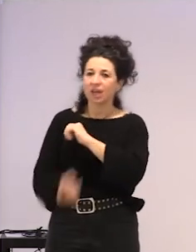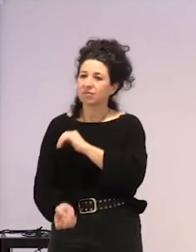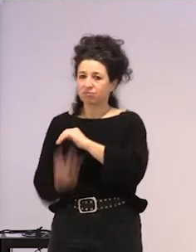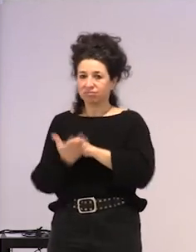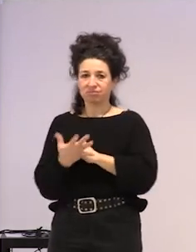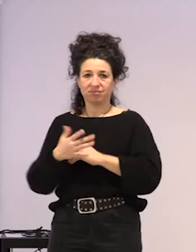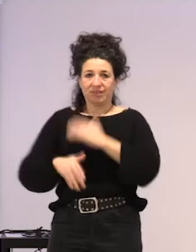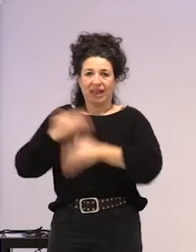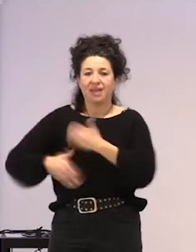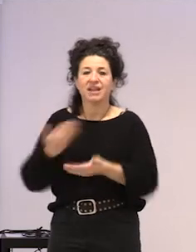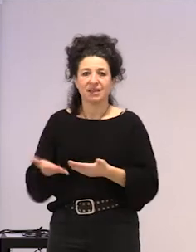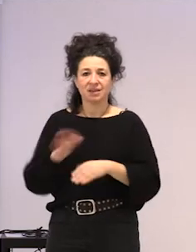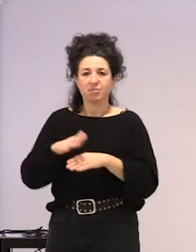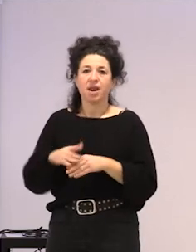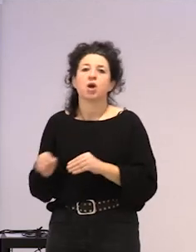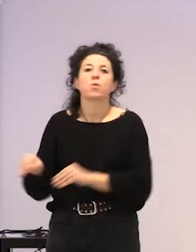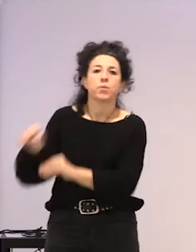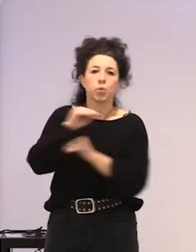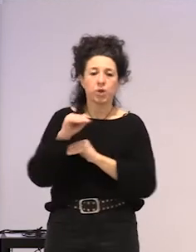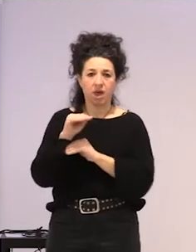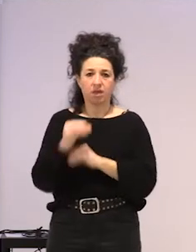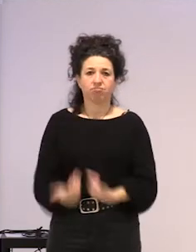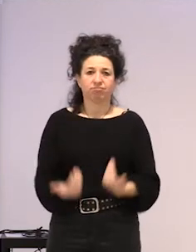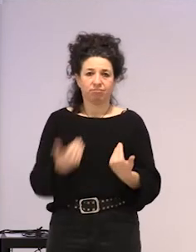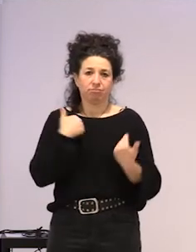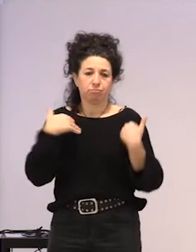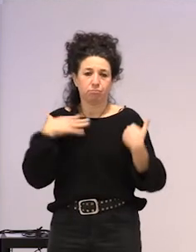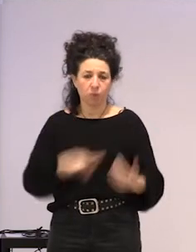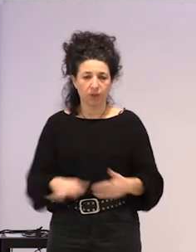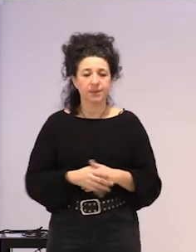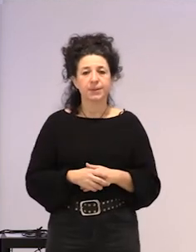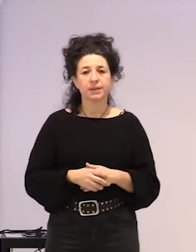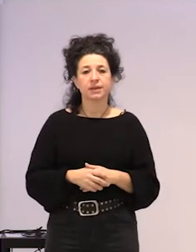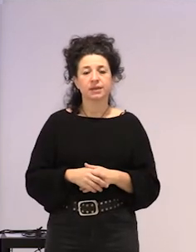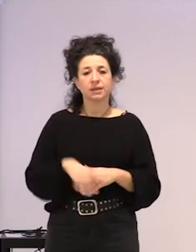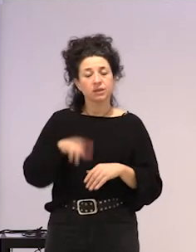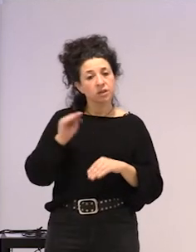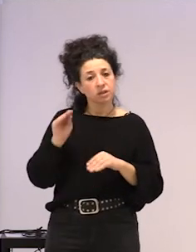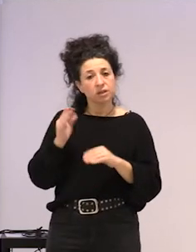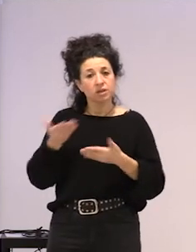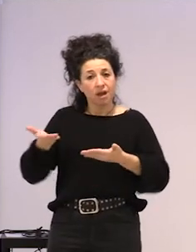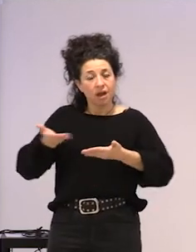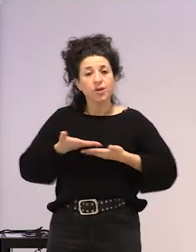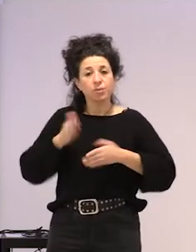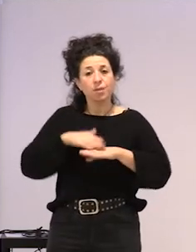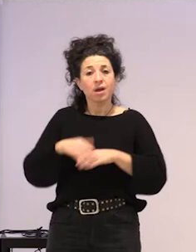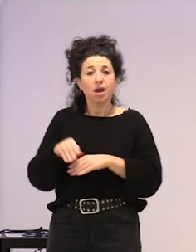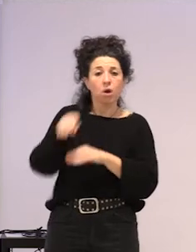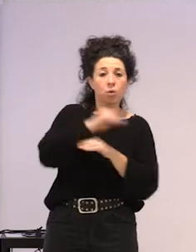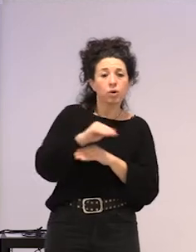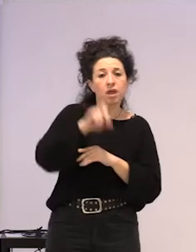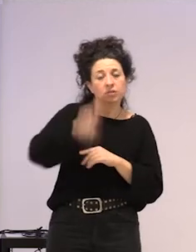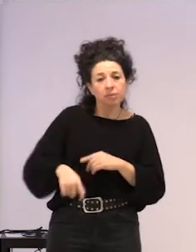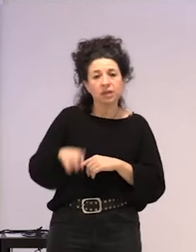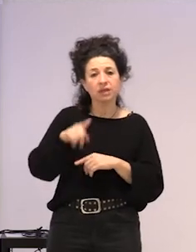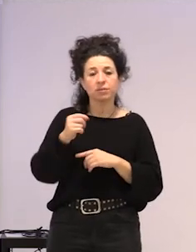ustartu alizateko eremu hauek, Eta, izan dira, izan da laguntza, ba, izaintza lanei dago kionean, baina,